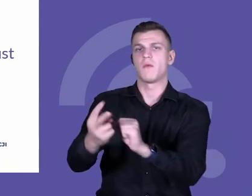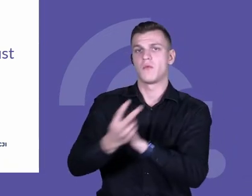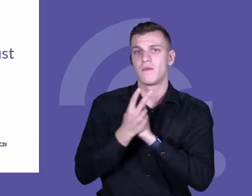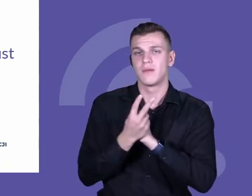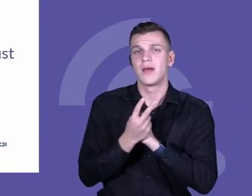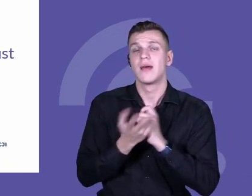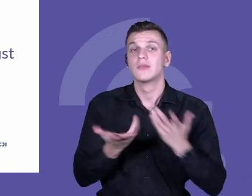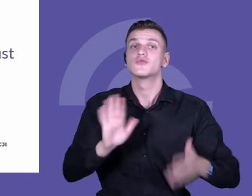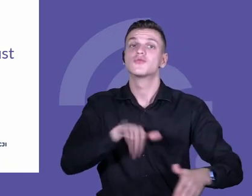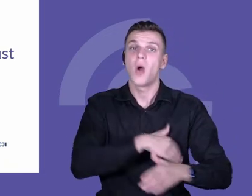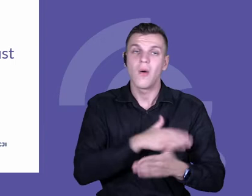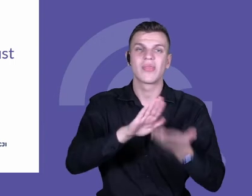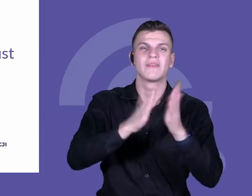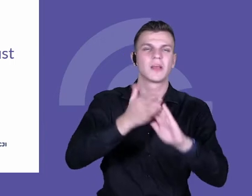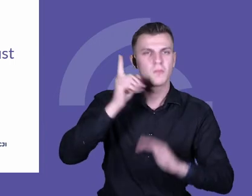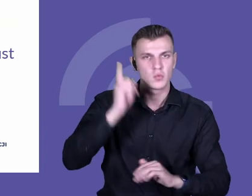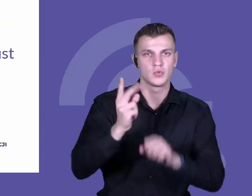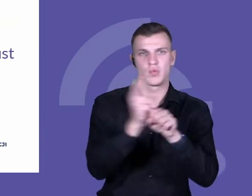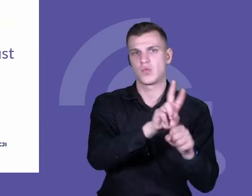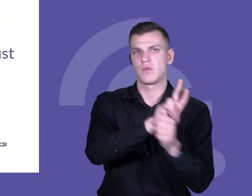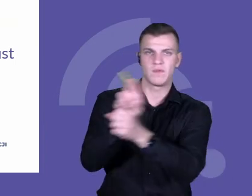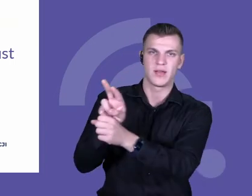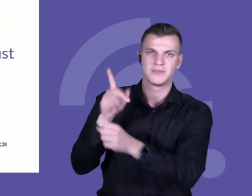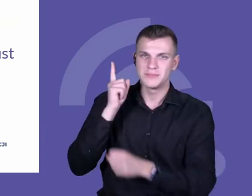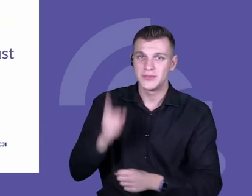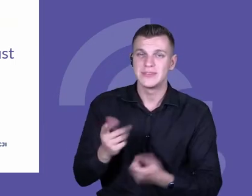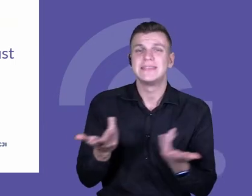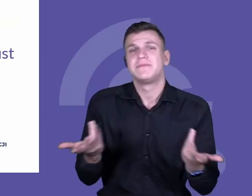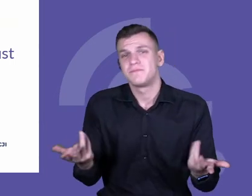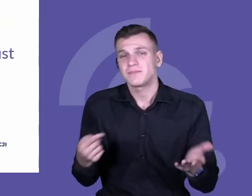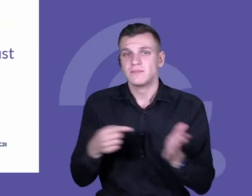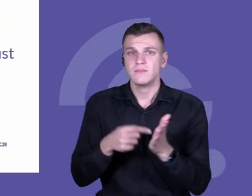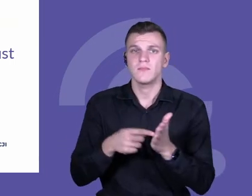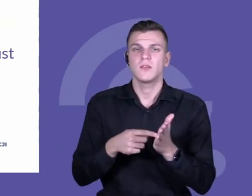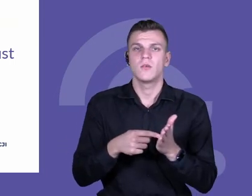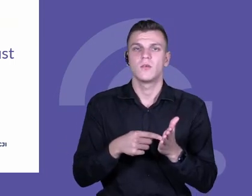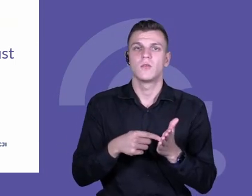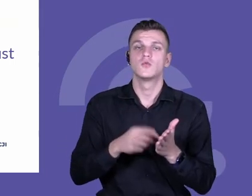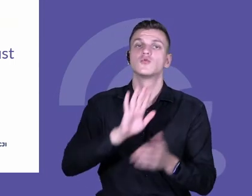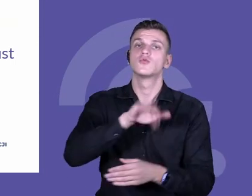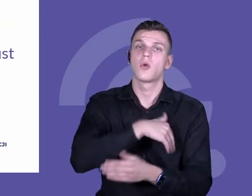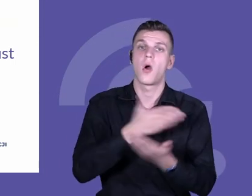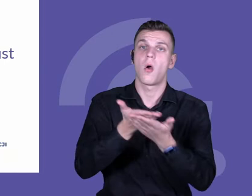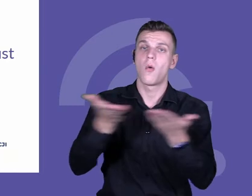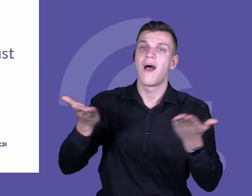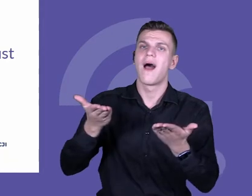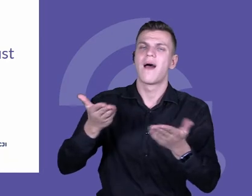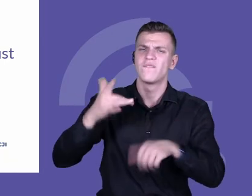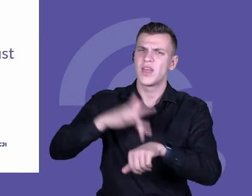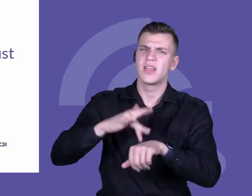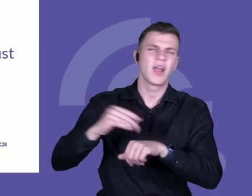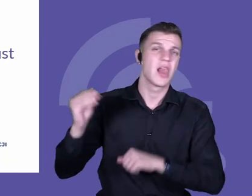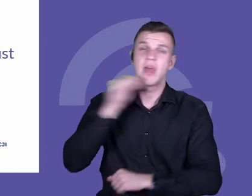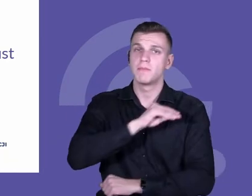zaufania w szkołach. Zaufanie jest jednym z takich charakterystycznych cech szkół, które odnoszą wysokie